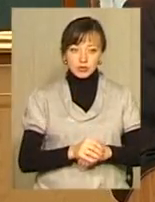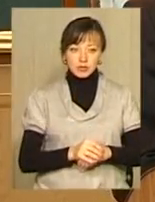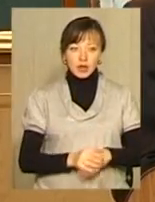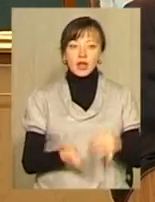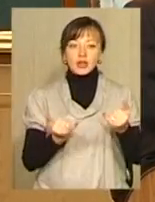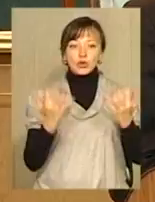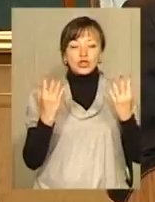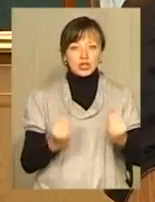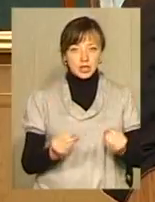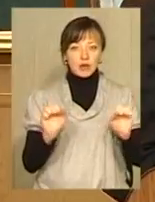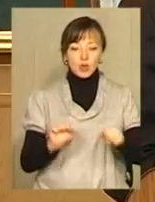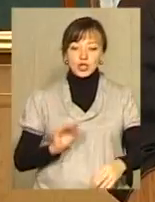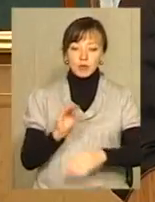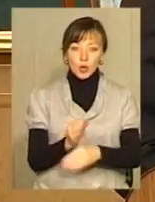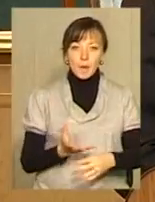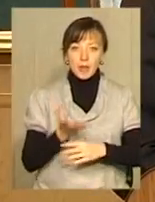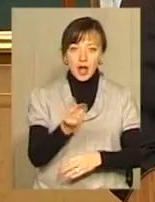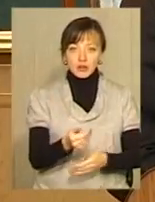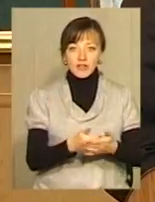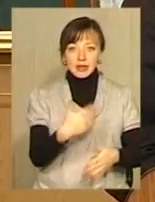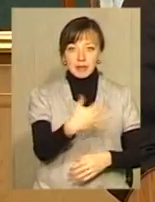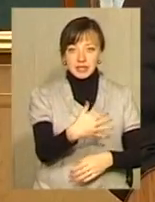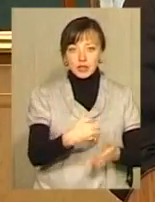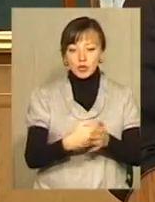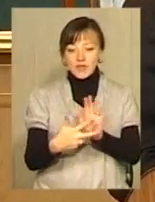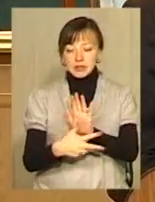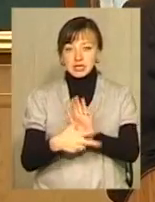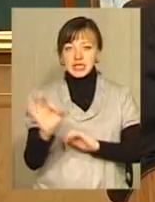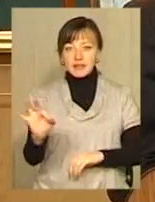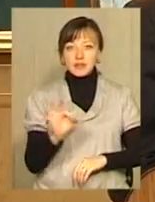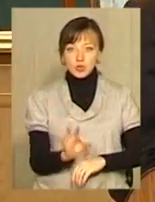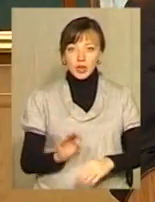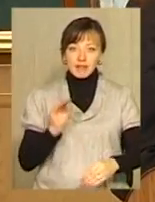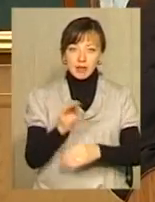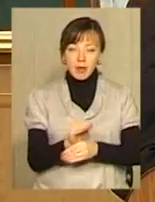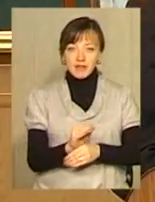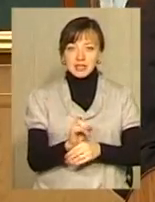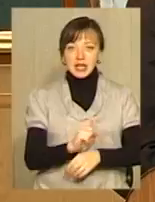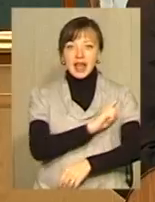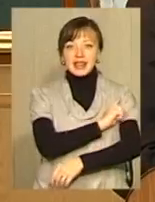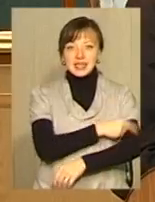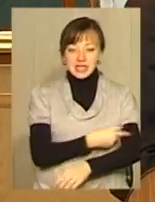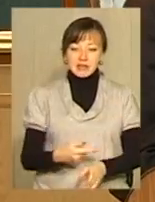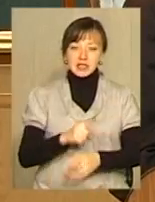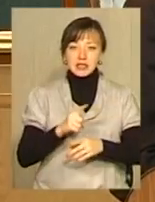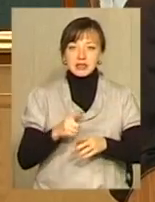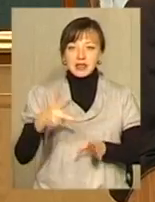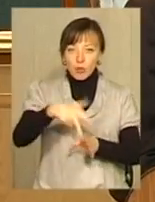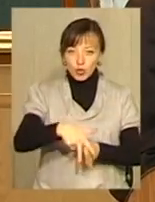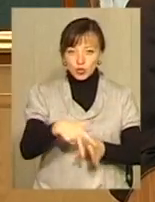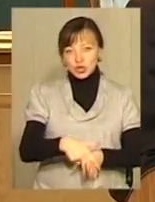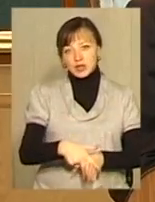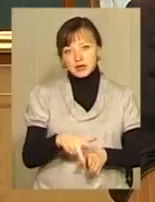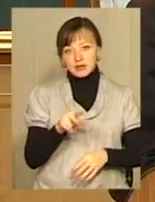сьогоднішній день ми можемо доплачувати від 50 до 80% надбавки за інтенсивність, за напруженість і за ту